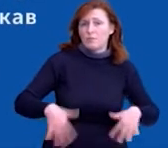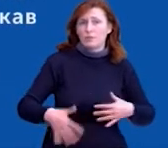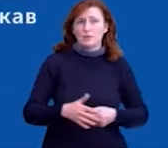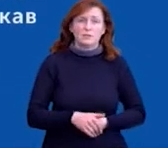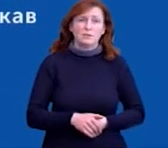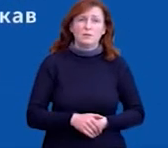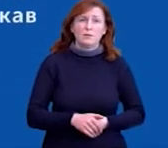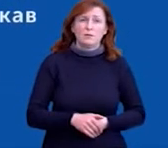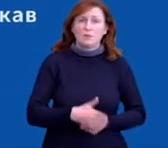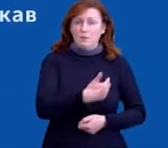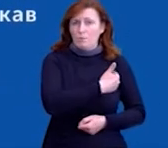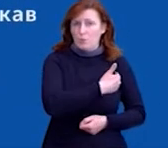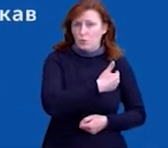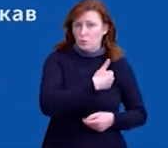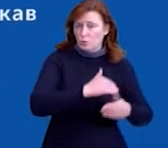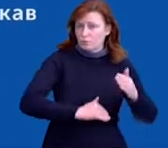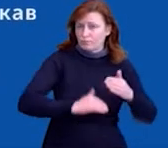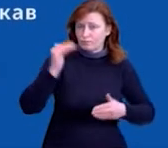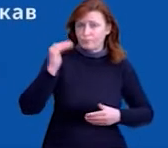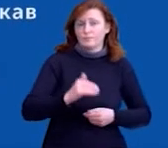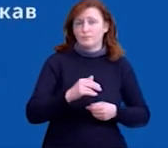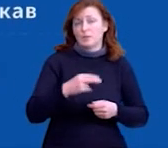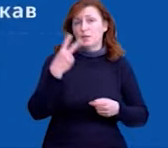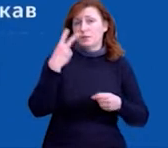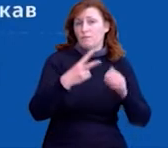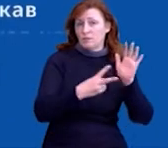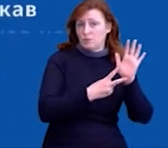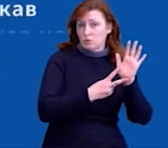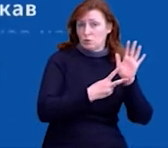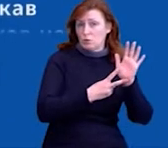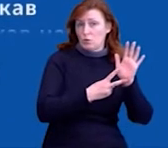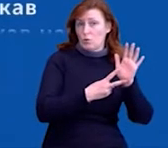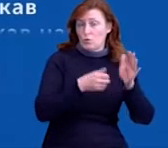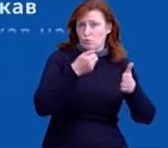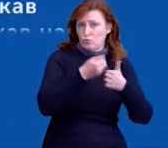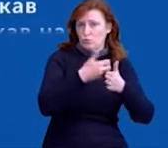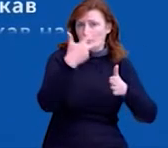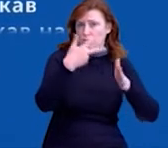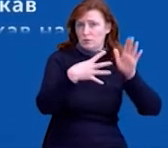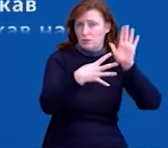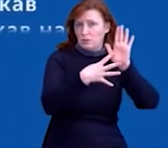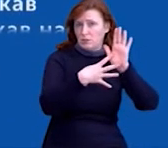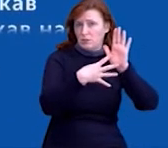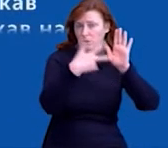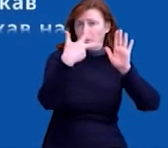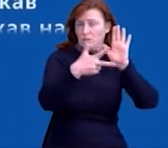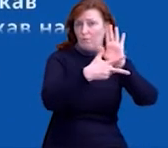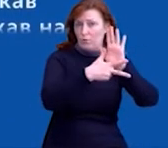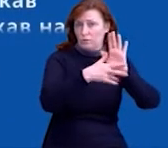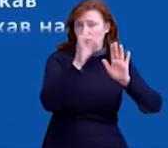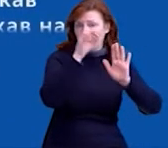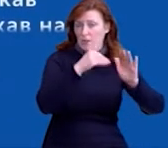температура 27 підвищилась до 38 градусів.